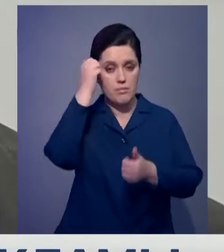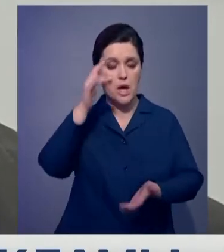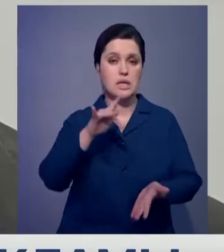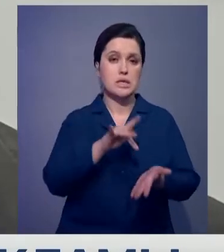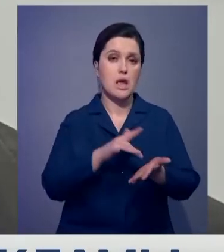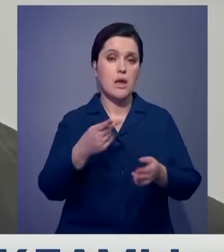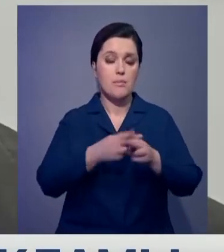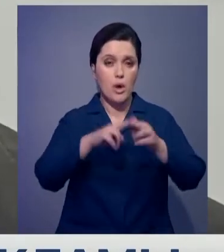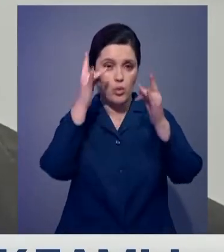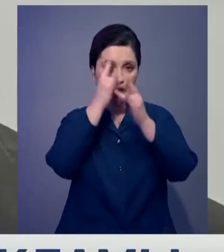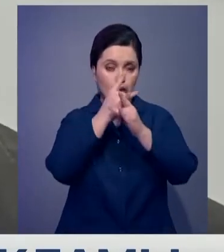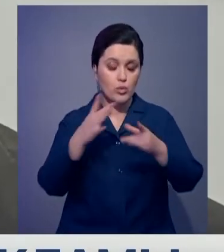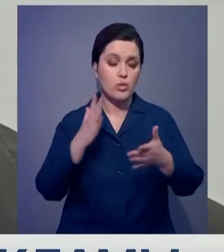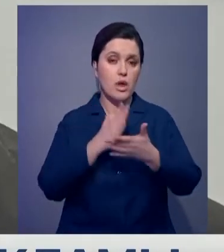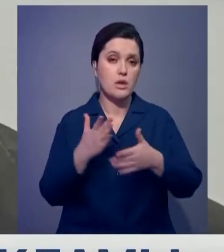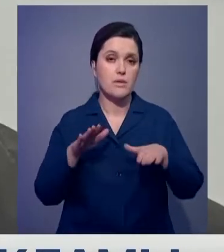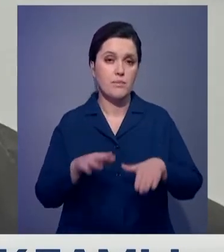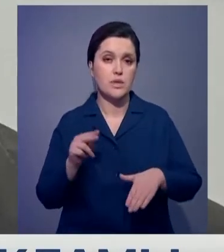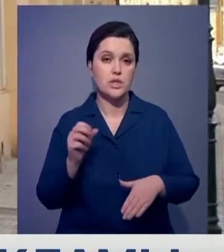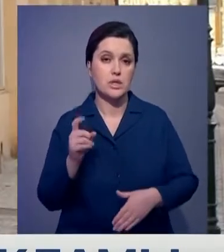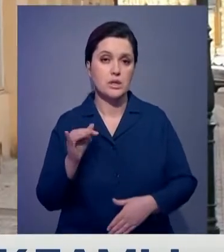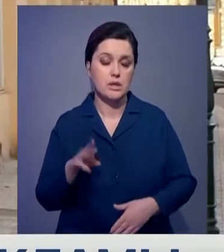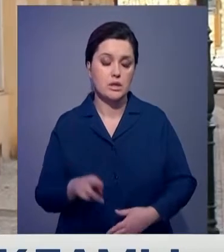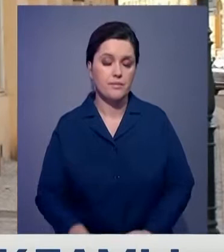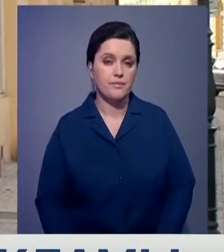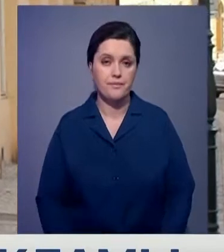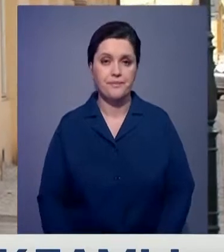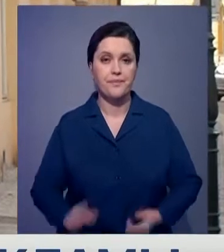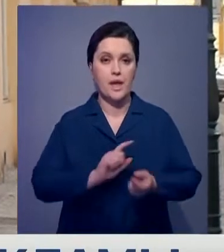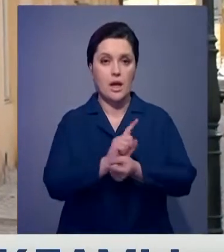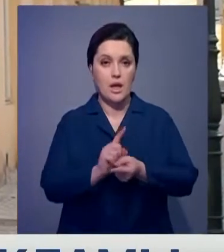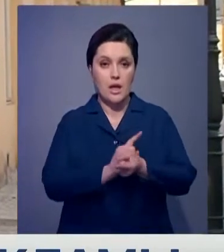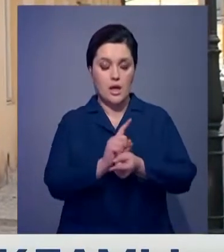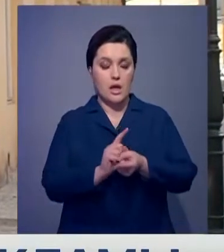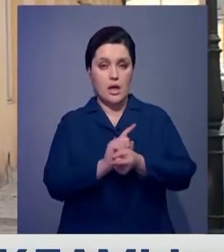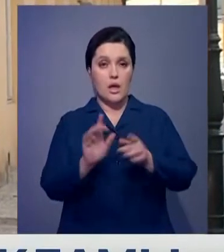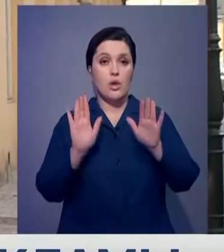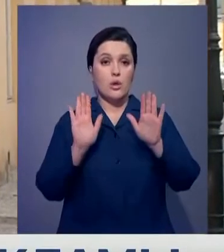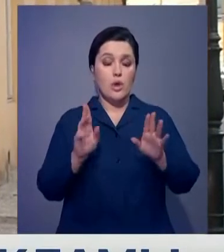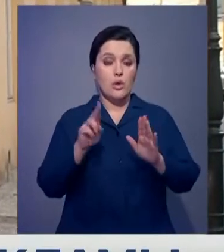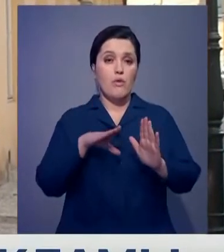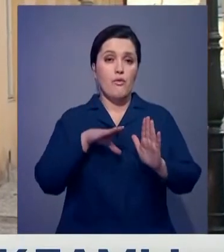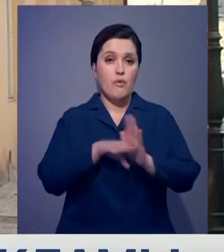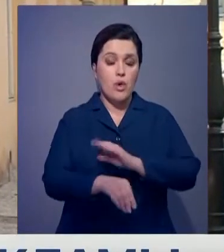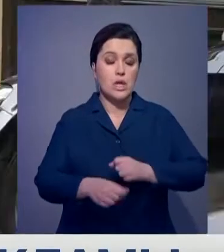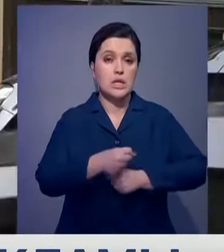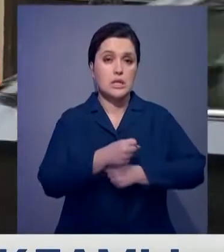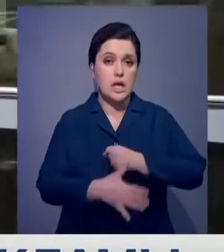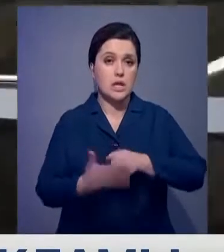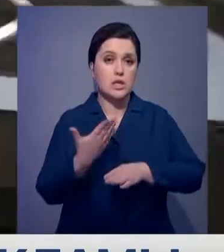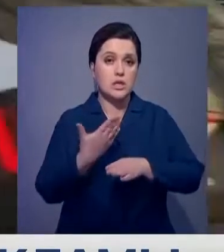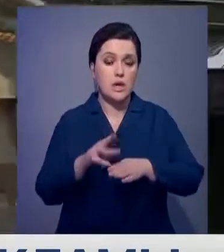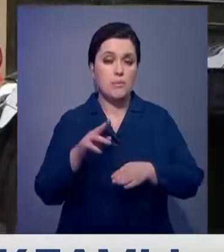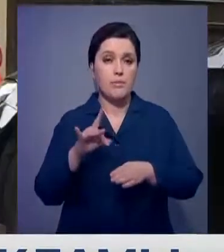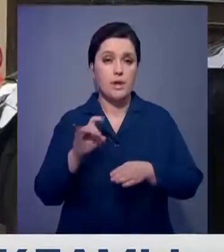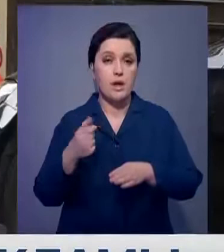культурный уголок Чехии, и это надо ценить. Изменения коснутся лишь тех зданий, которые входят в центральную часть Праги. Именно